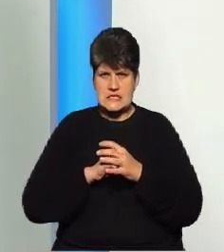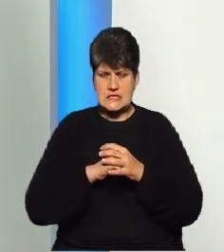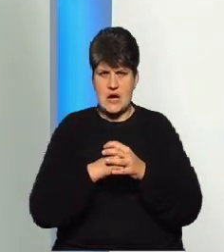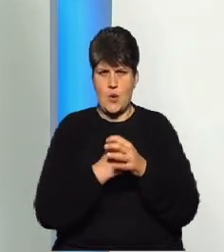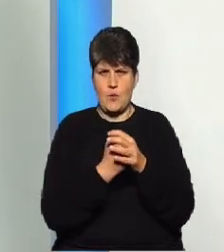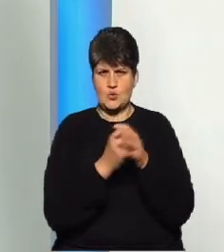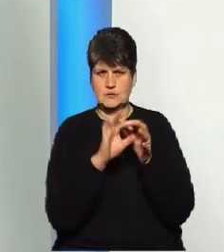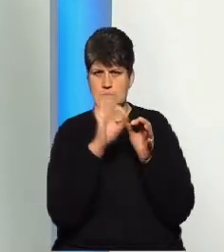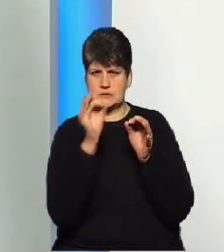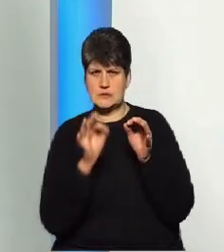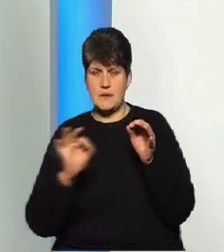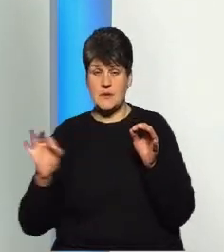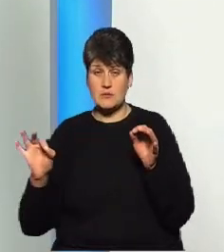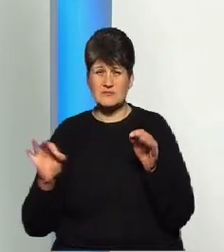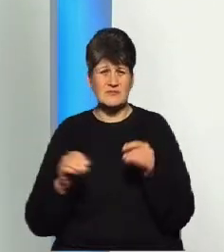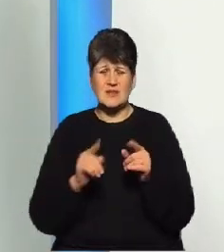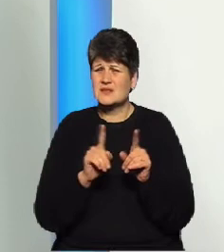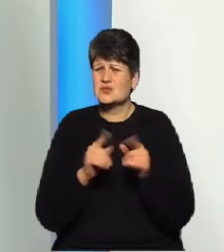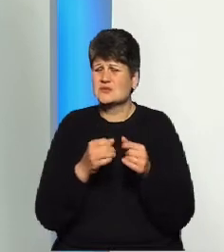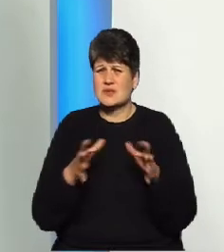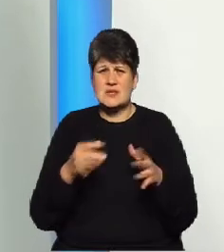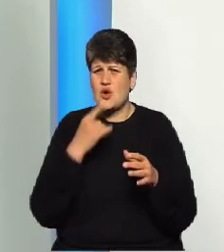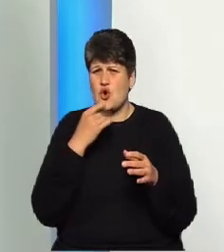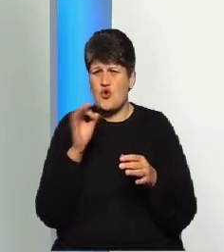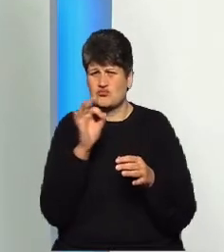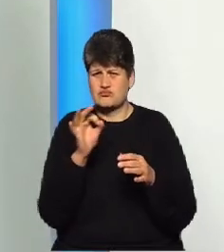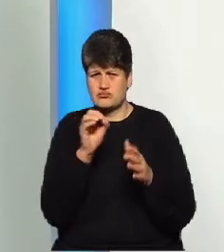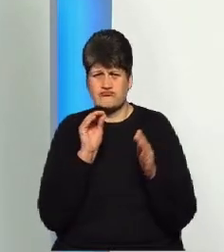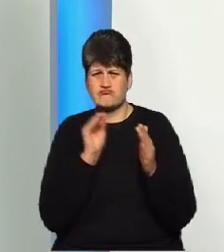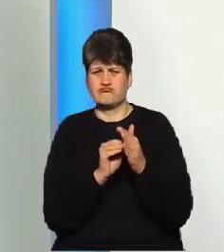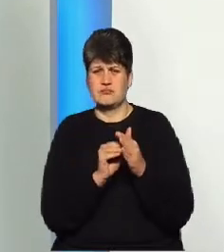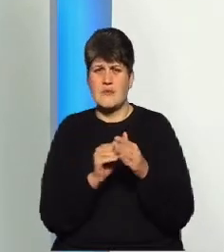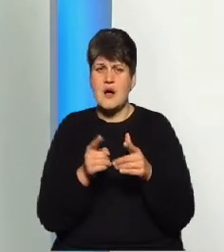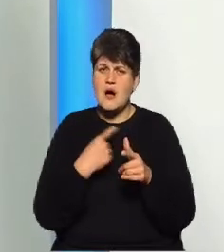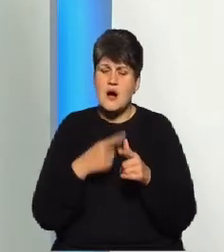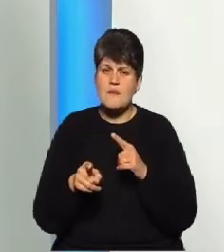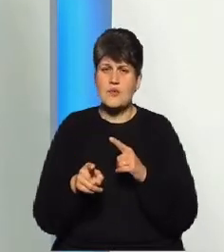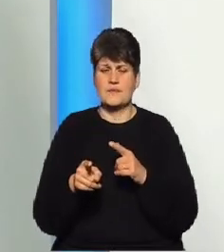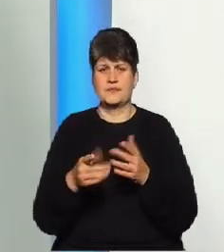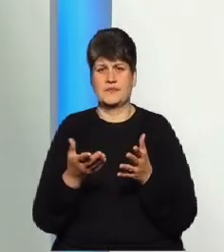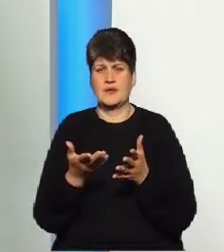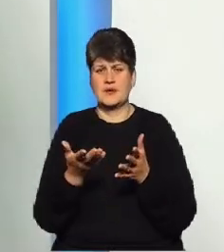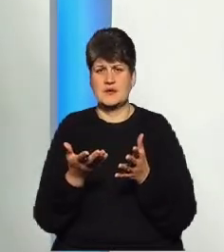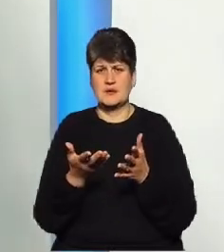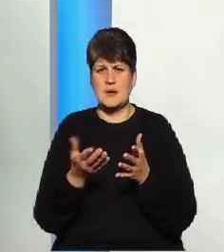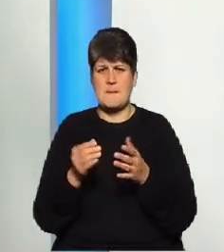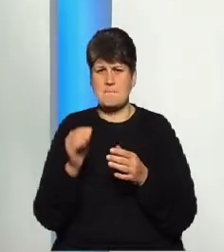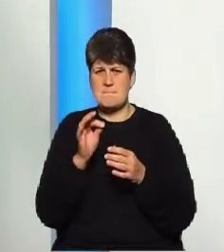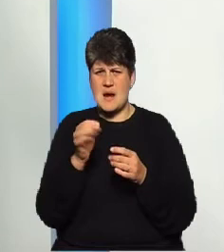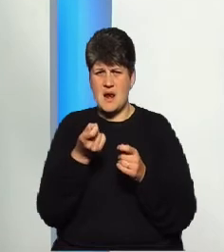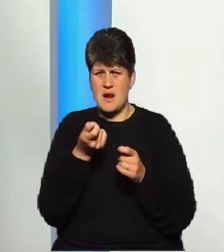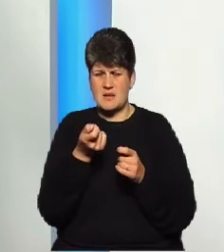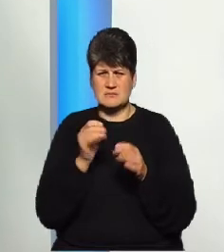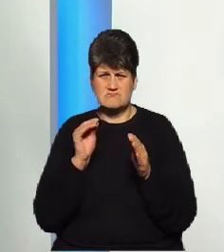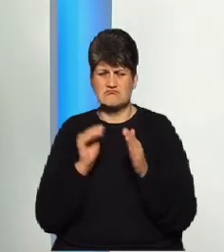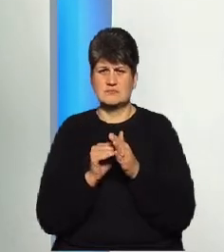Будь-чим. Це може бути або кров'яним згортком, або може бути атероматичною бляшкою, яка, наприклад, є, може бути